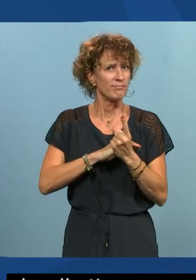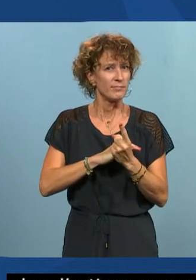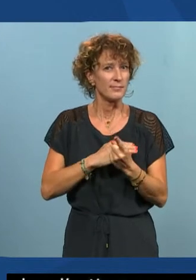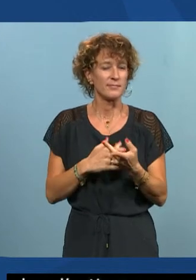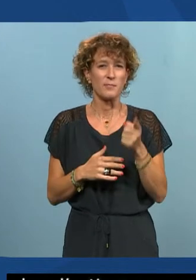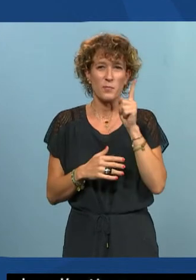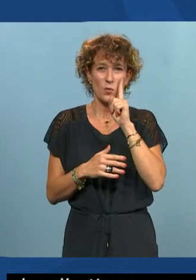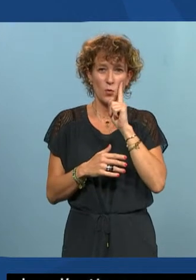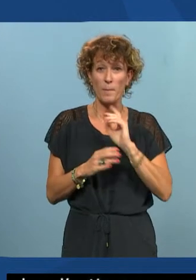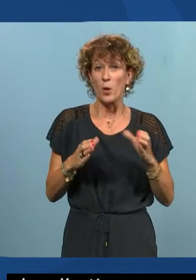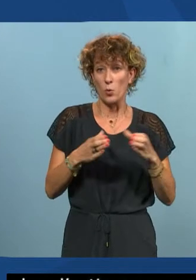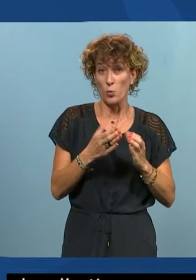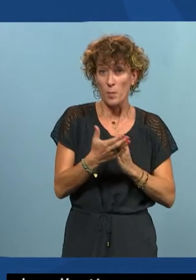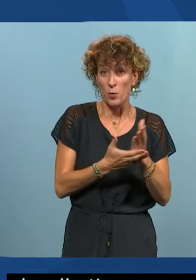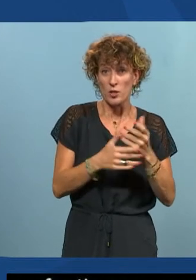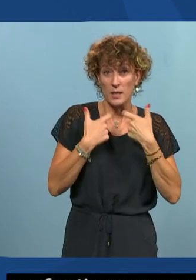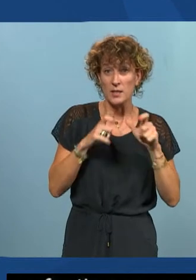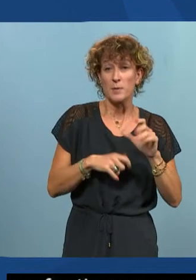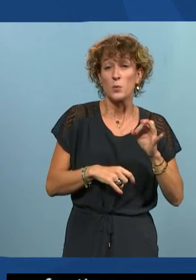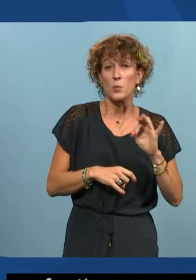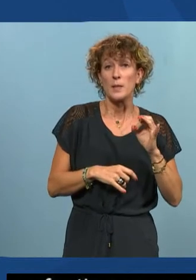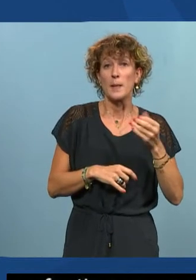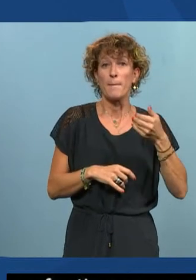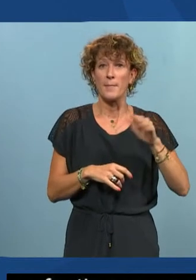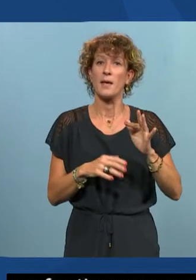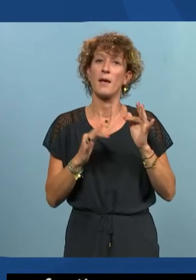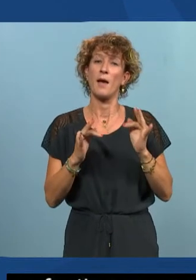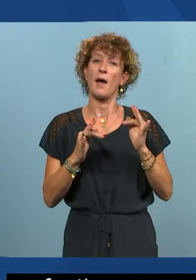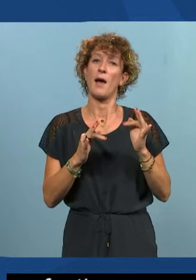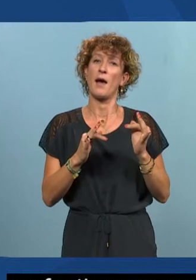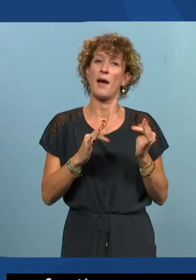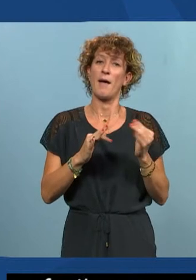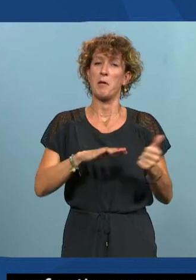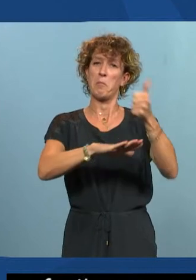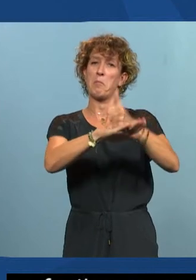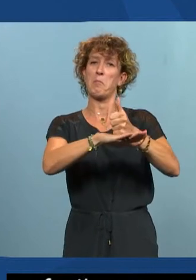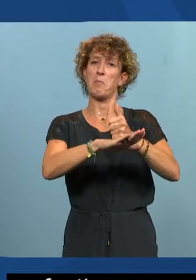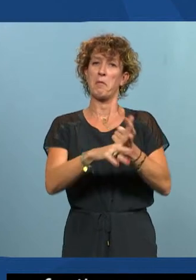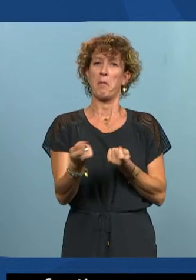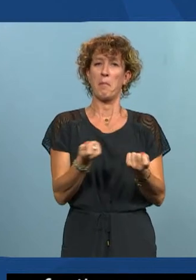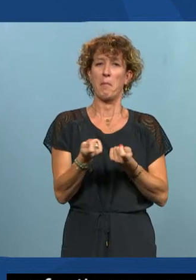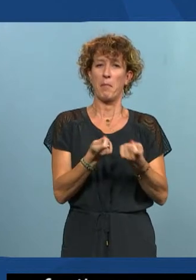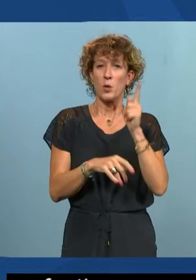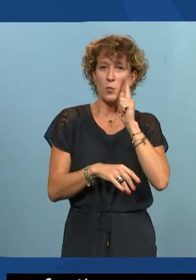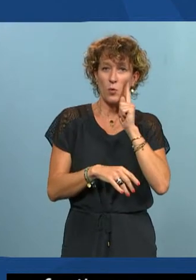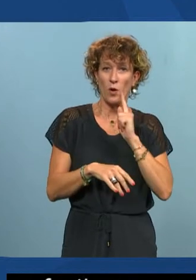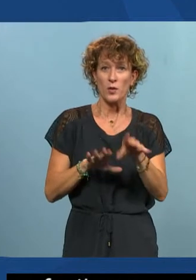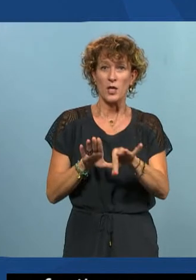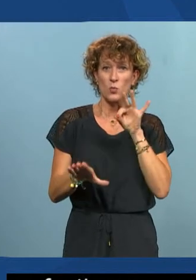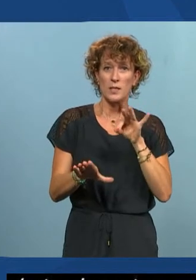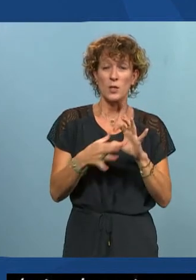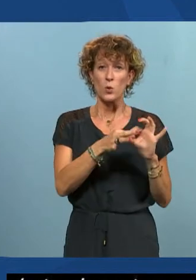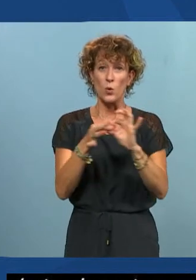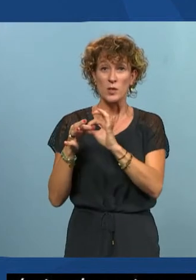du groupe projet accessibilité, sur sa gouvernance et son articulation, parce qu'on a fait le choix sur le territoire d'avoir une coordination